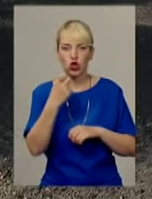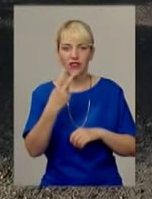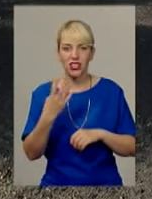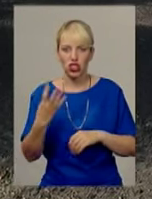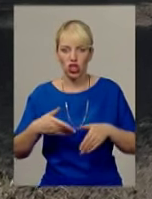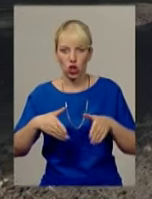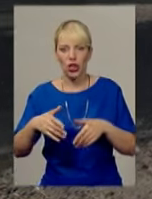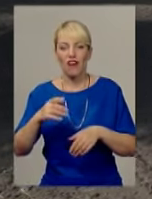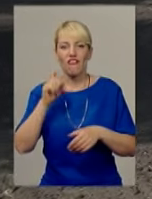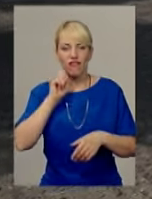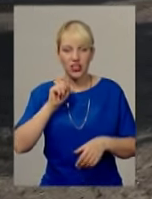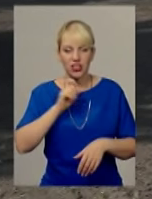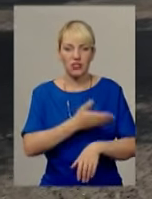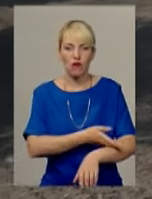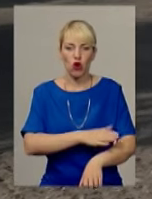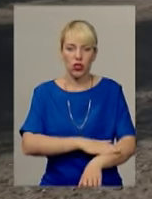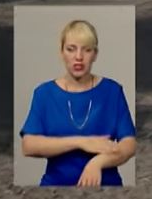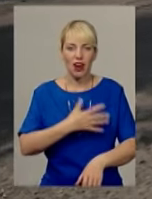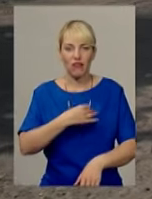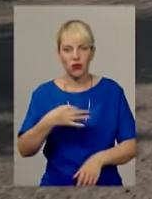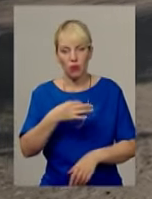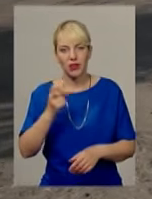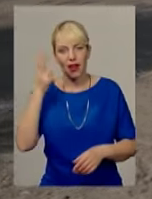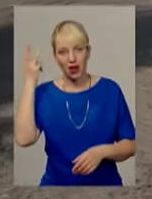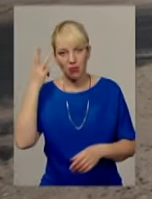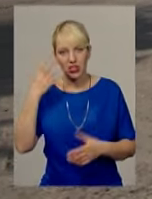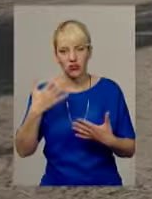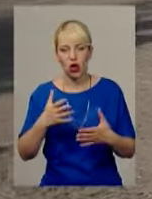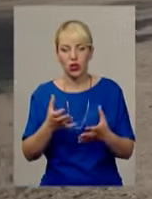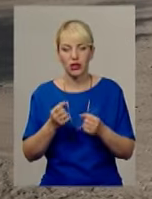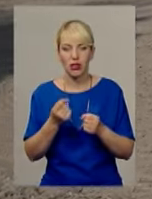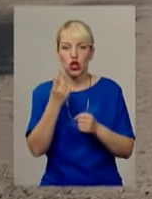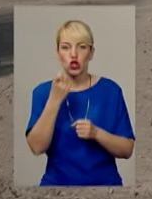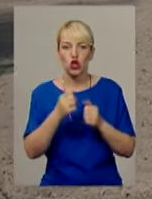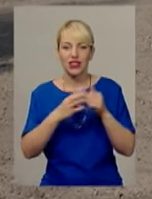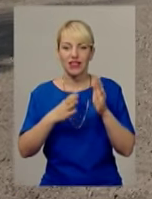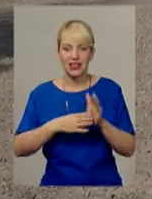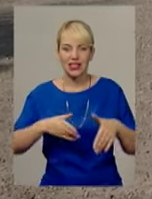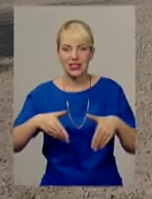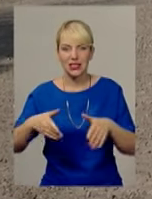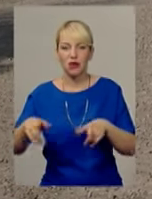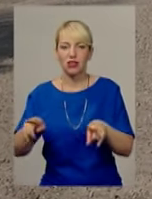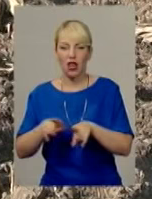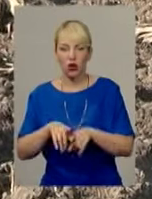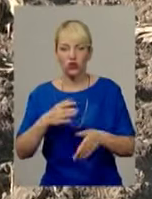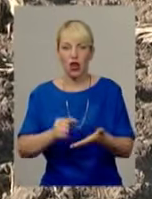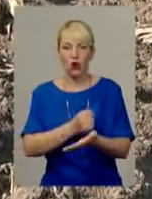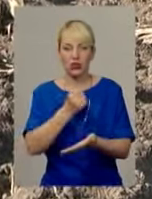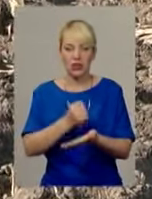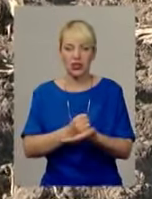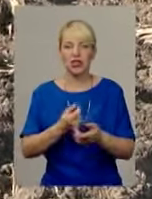а також у Вінницькій, Волинській та Львівських областях. На Хмельниччині виокримали 119 наділів. За даний період також уже затвердили